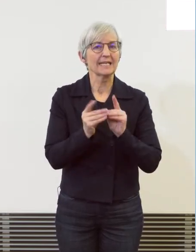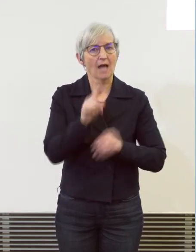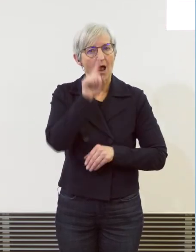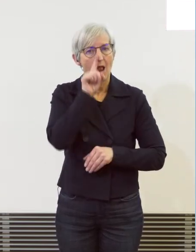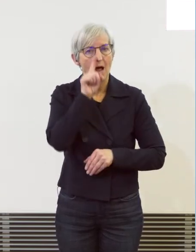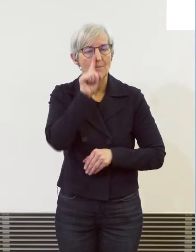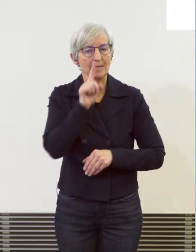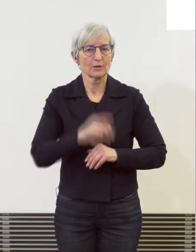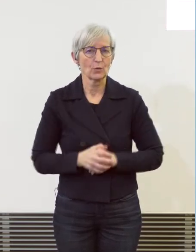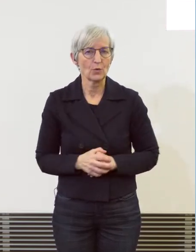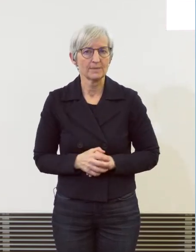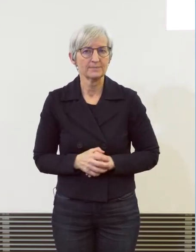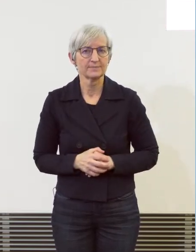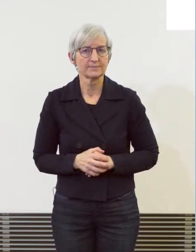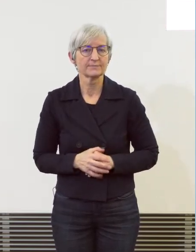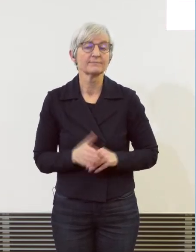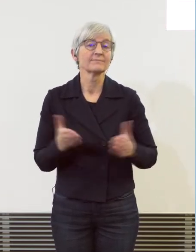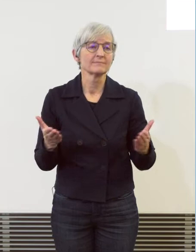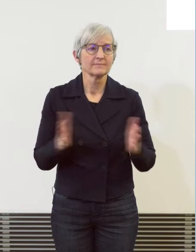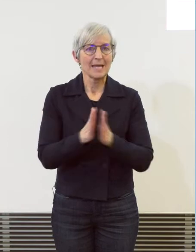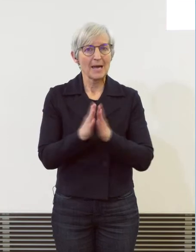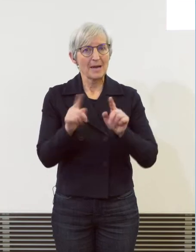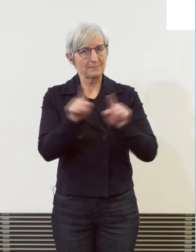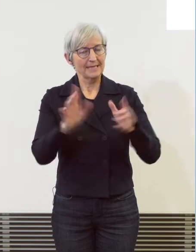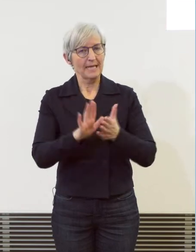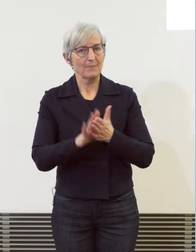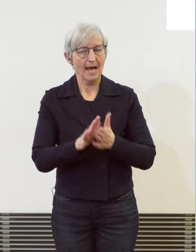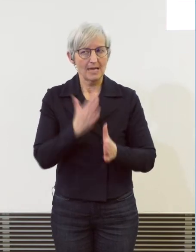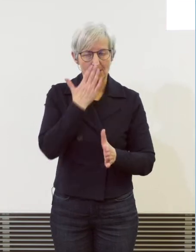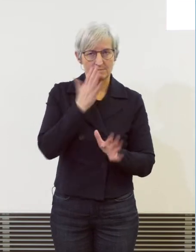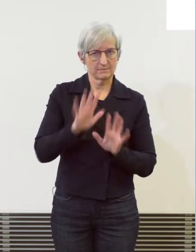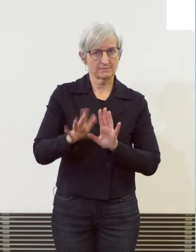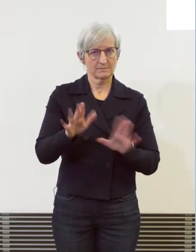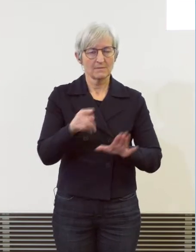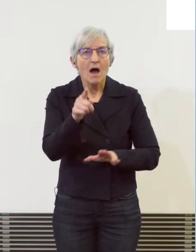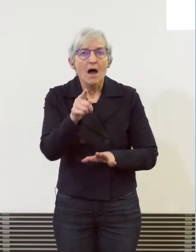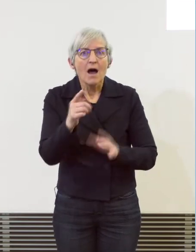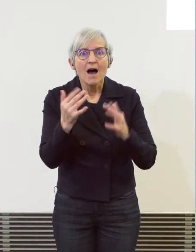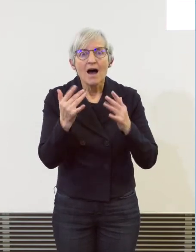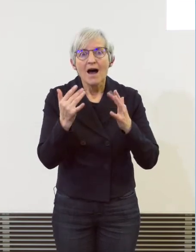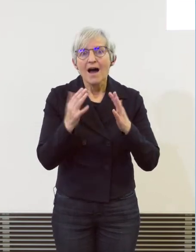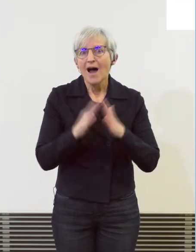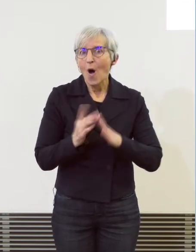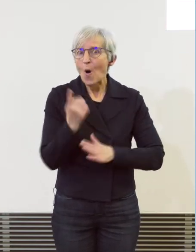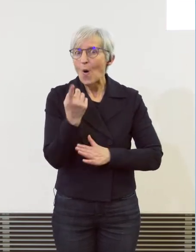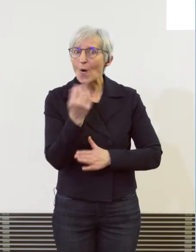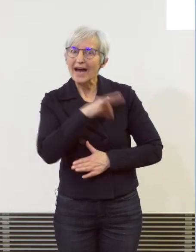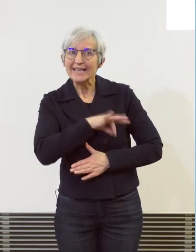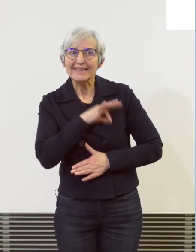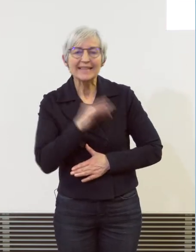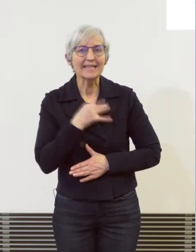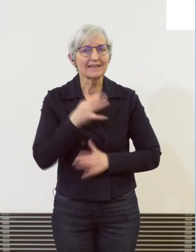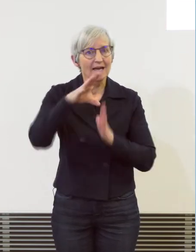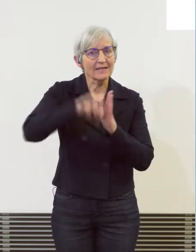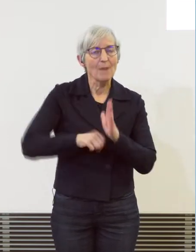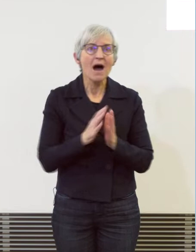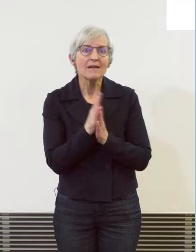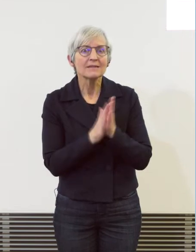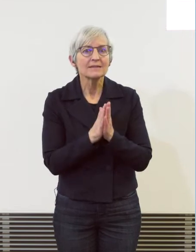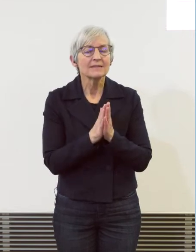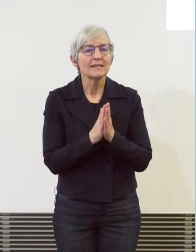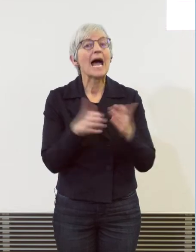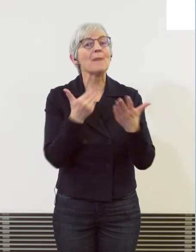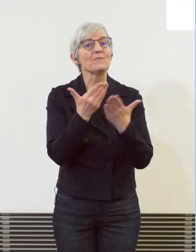Hier gilt misstrauisch sein bei vermeintlich hohen Redditen und Rabatt, sich auf einem separaten Kanal oder